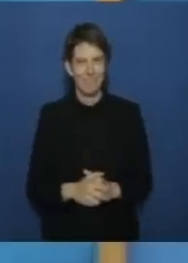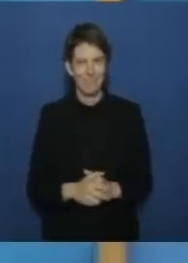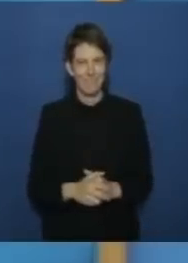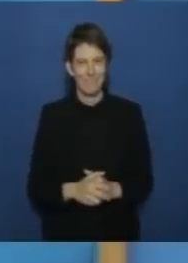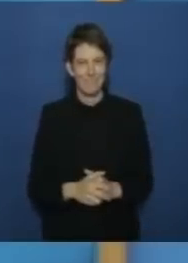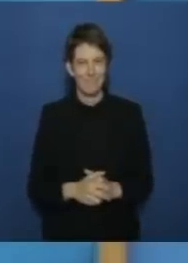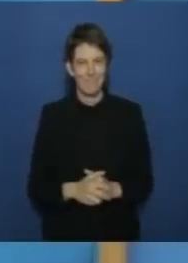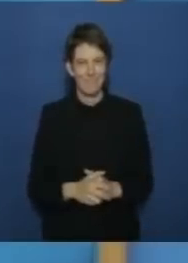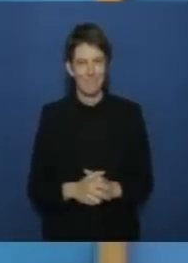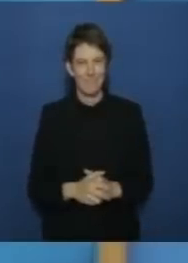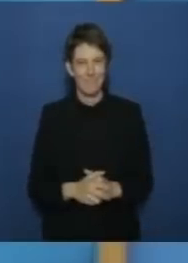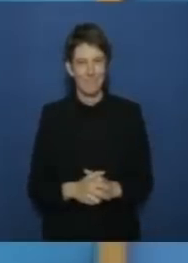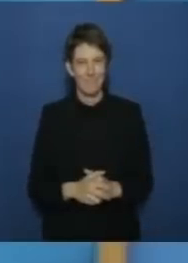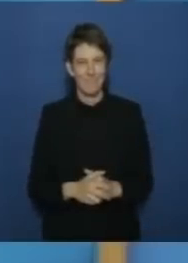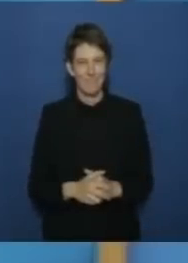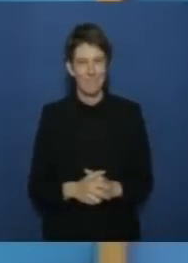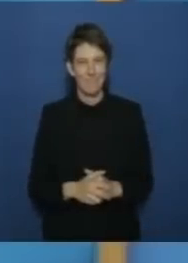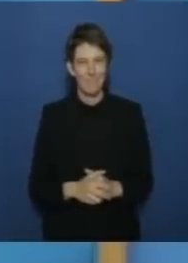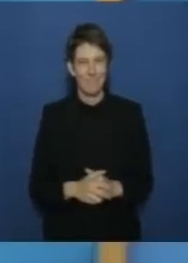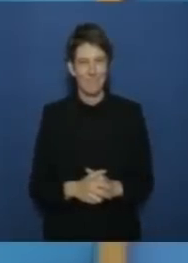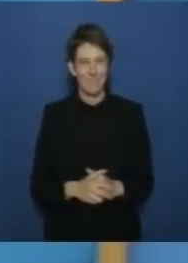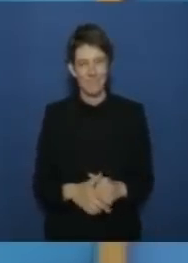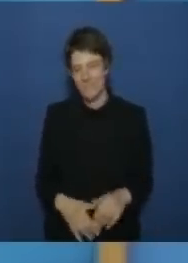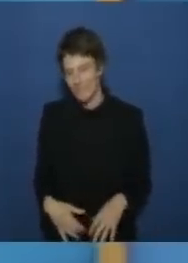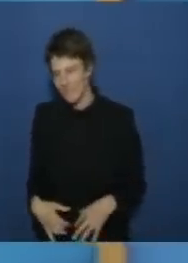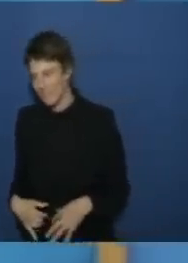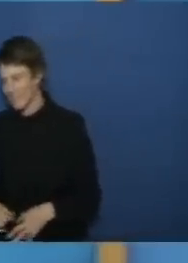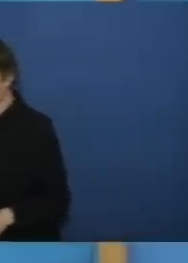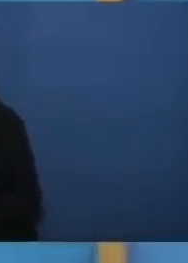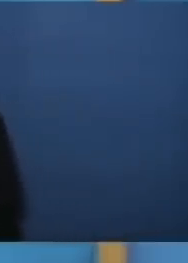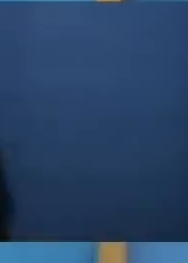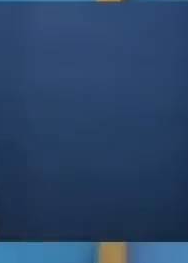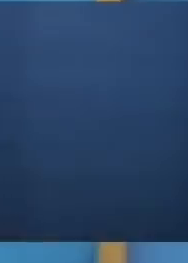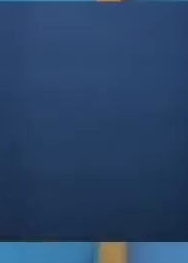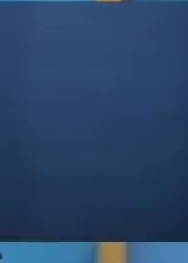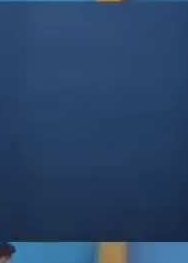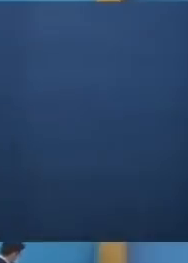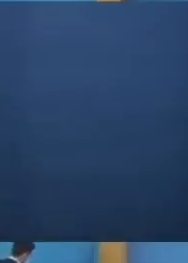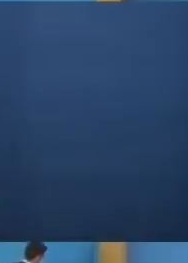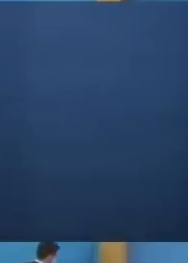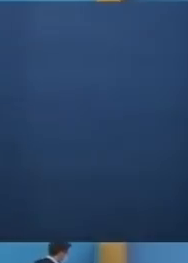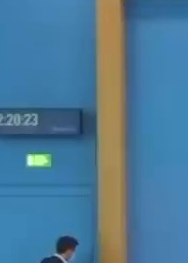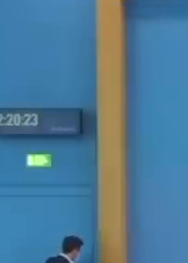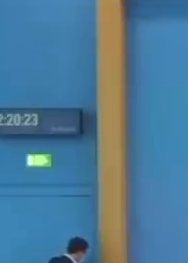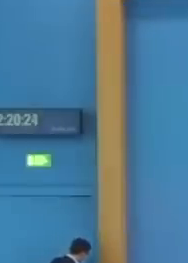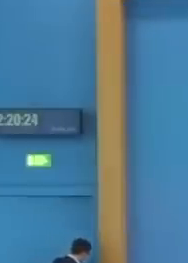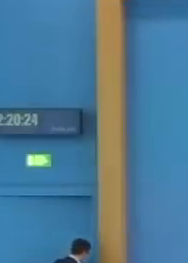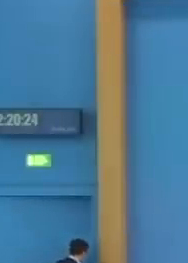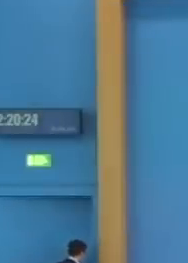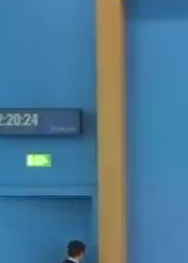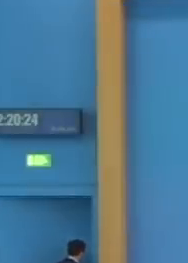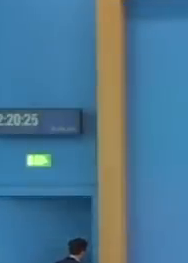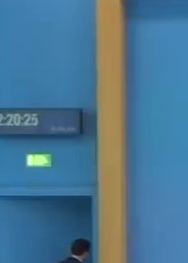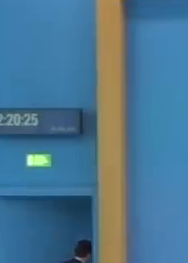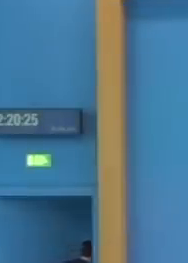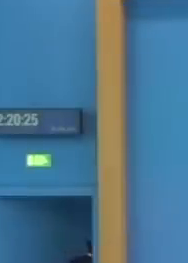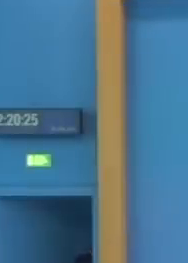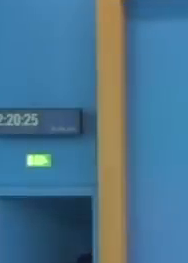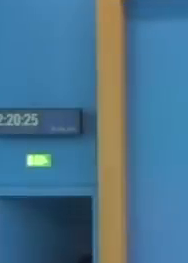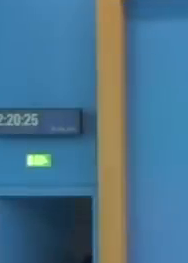bundespressekonferenz vielleicht ist es ganz gut dass ich nicht da war weil nach meiner moskau reise hätte ich so viele fragen die mir auf der zunge